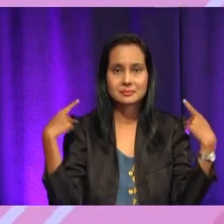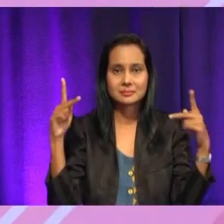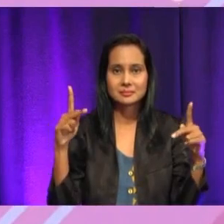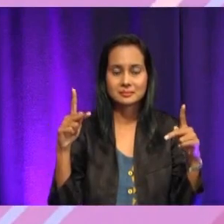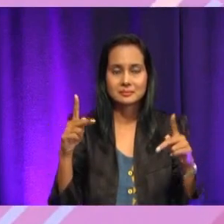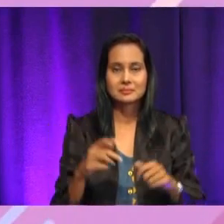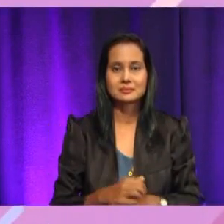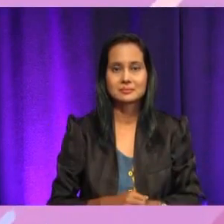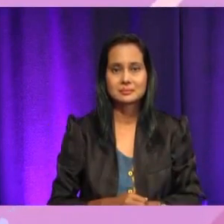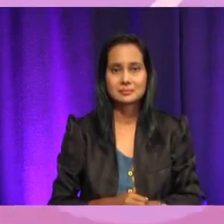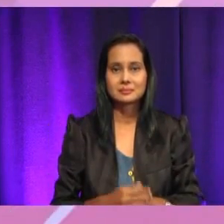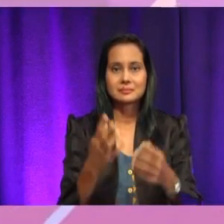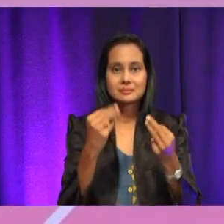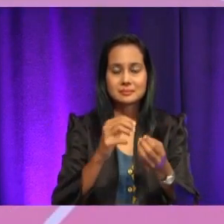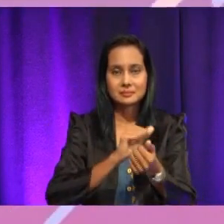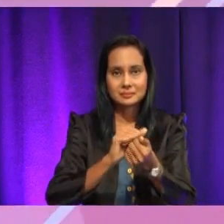mencuci pakaian.